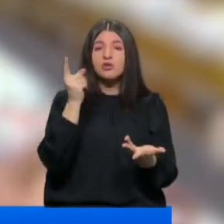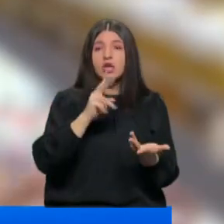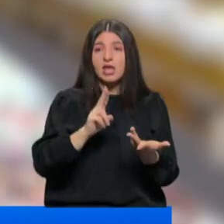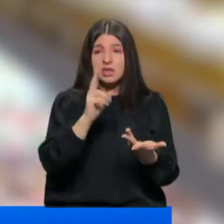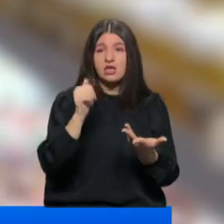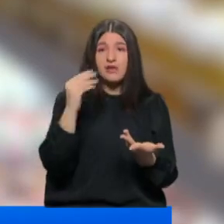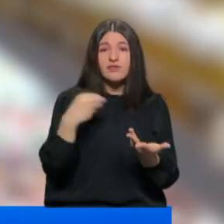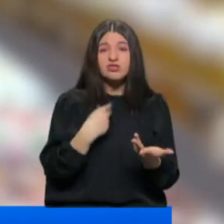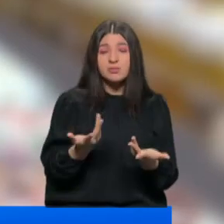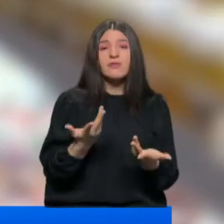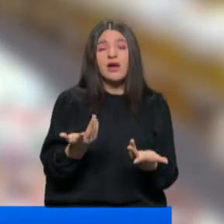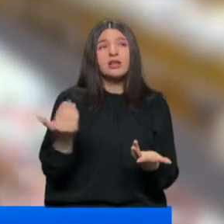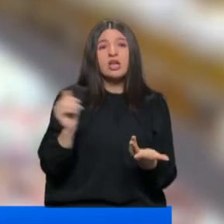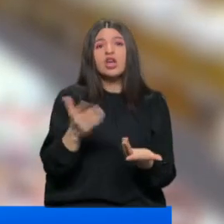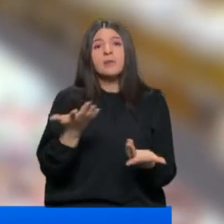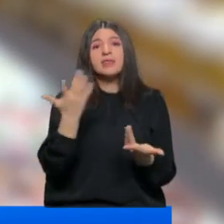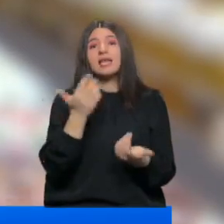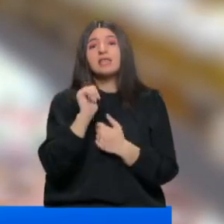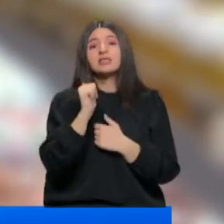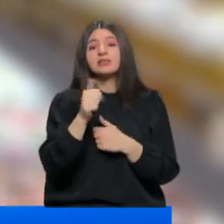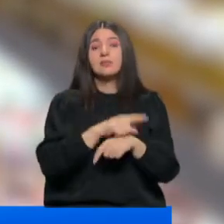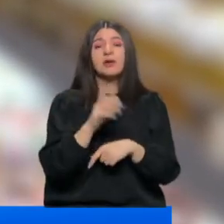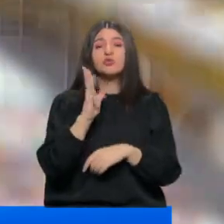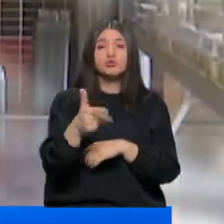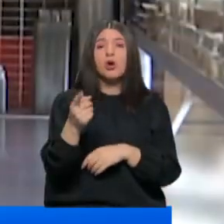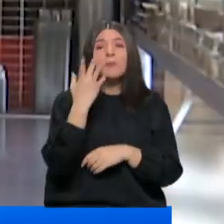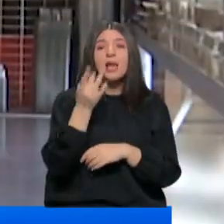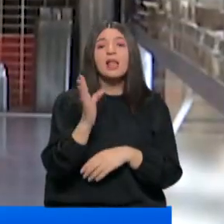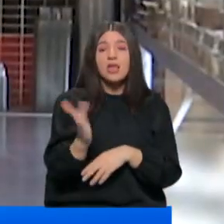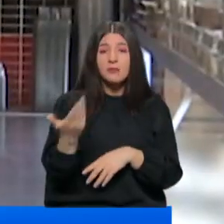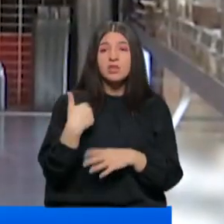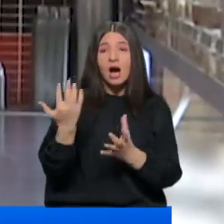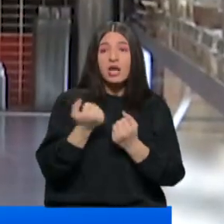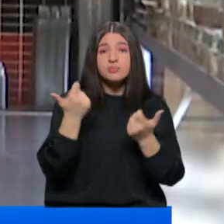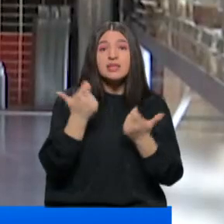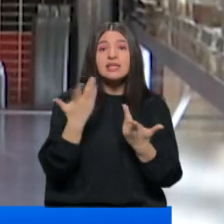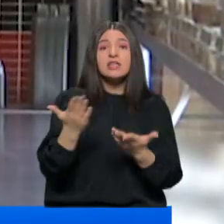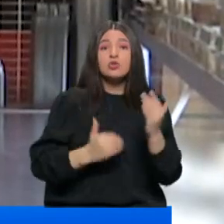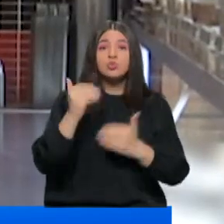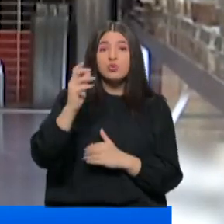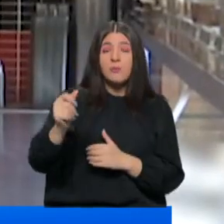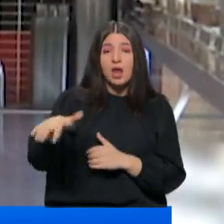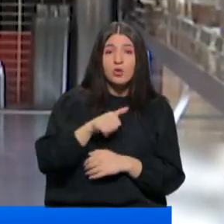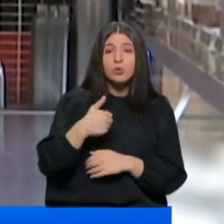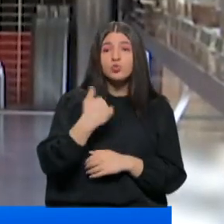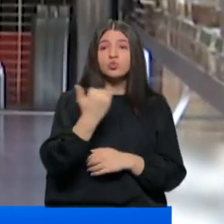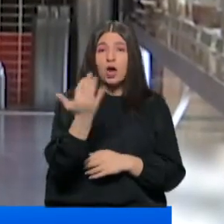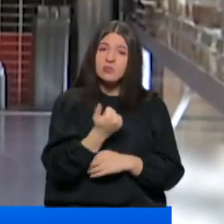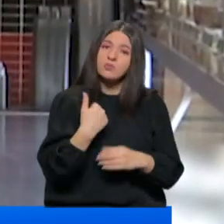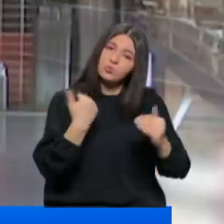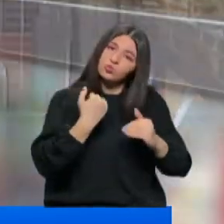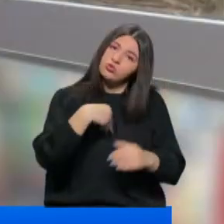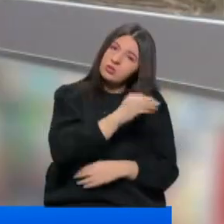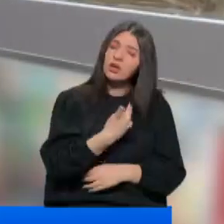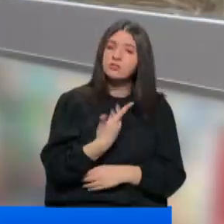gelecek mi? Evet gelecek ama ne kadar zaman sürecek bu belli değil. Biz aldığımız yerden zaten yüksek alıyoruz. Biz ucuz aldığımız yerden zaten